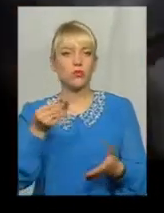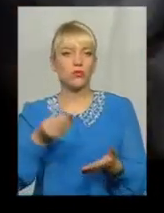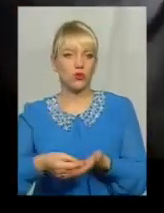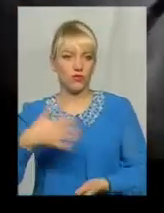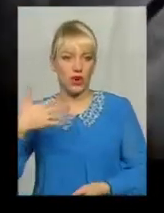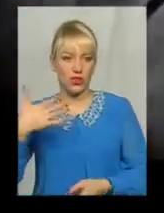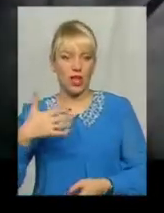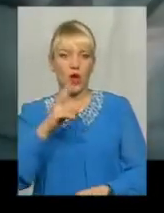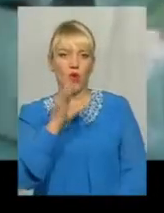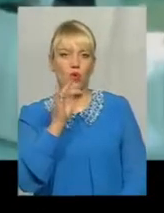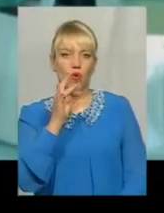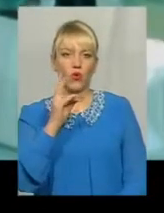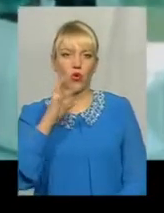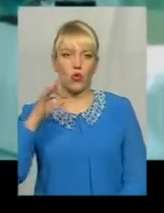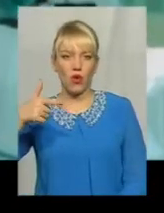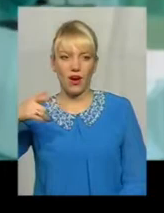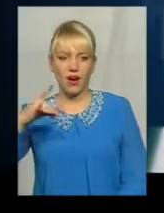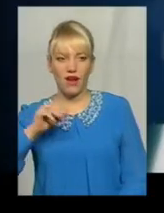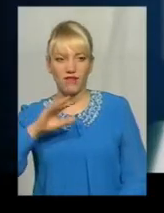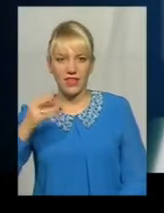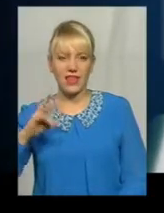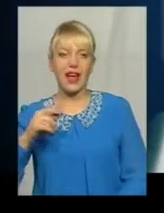коронографії та стентування